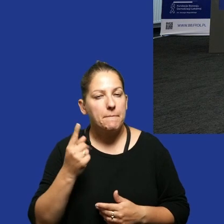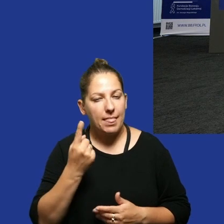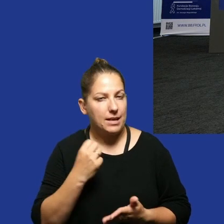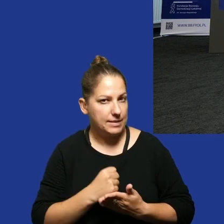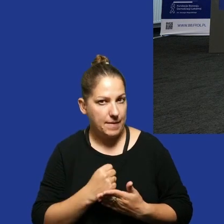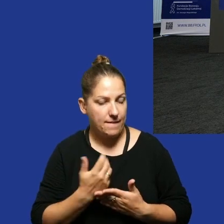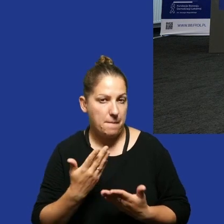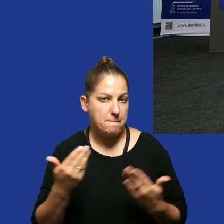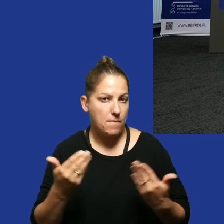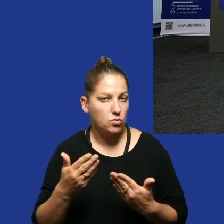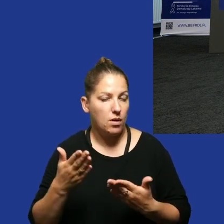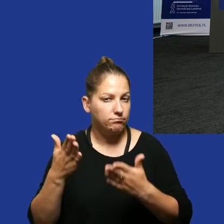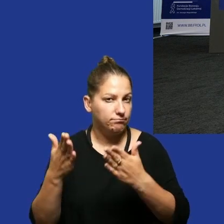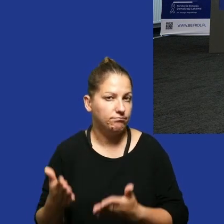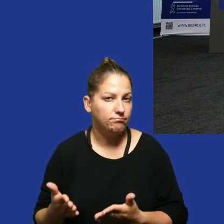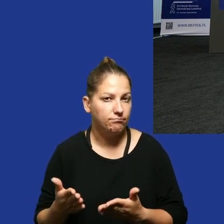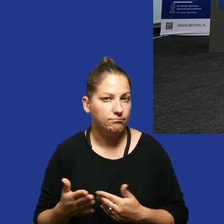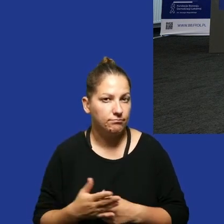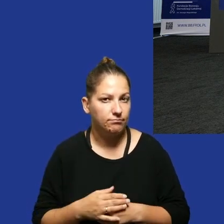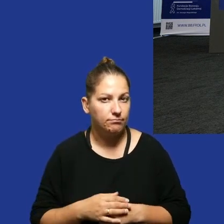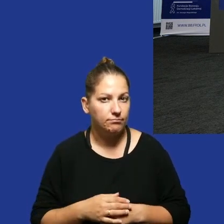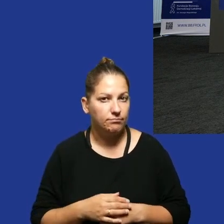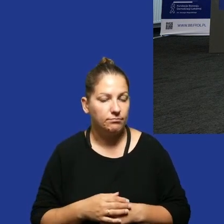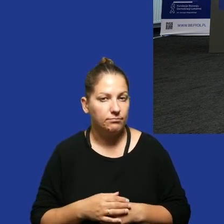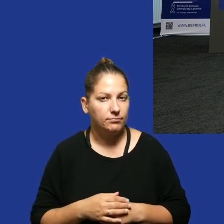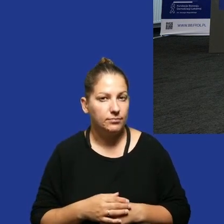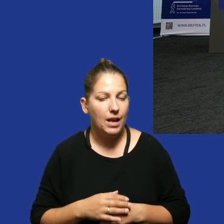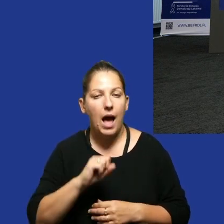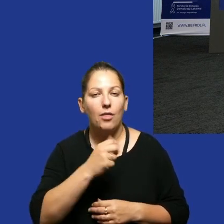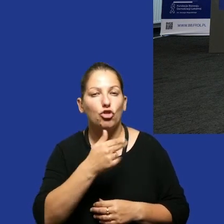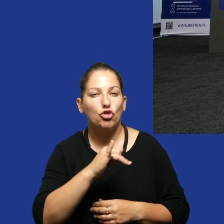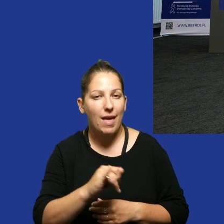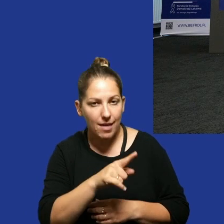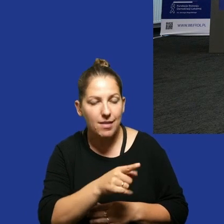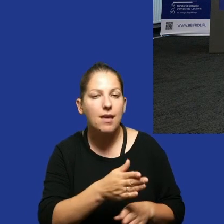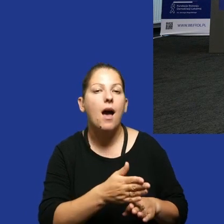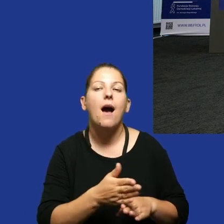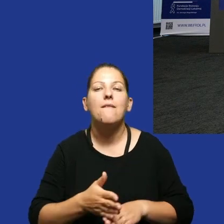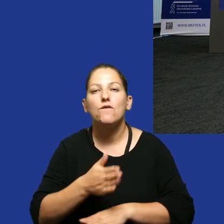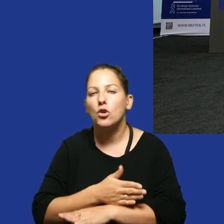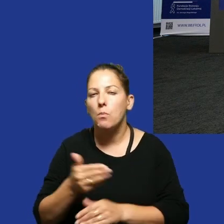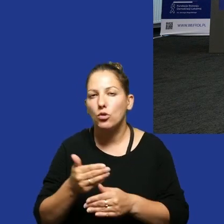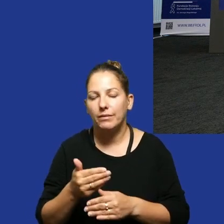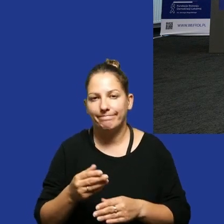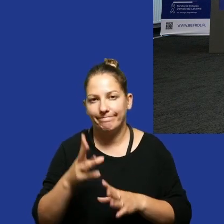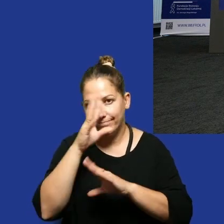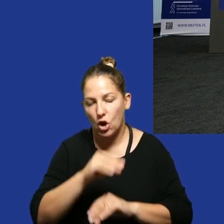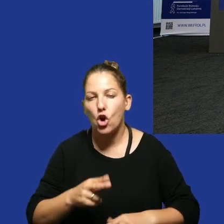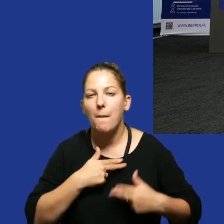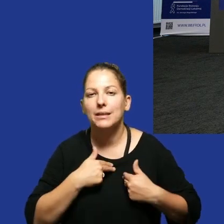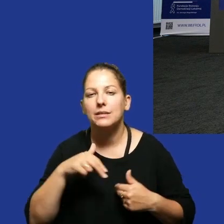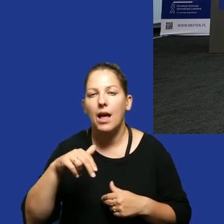kwestię i to może do, zanim zwrócę się do Andrzeja, to bym przytoczyła komunikat Komisji